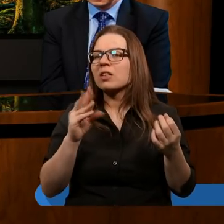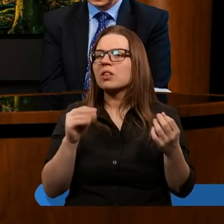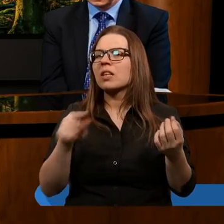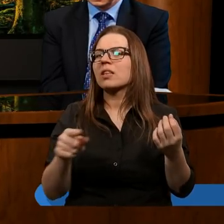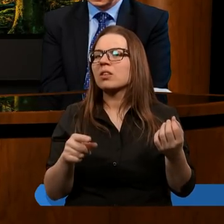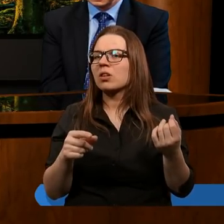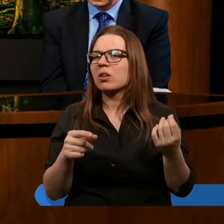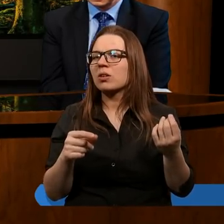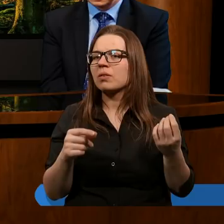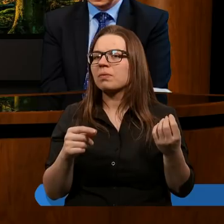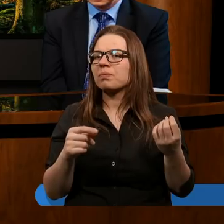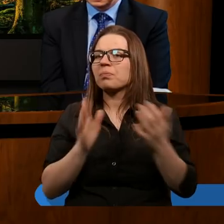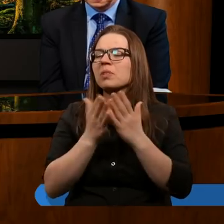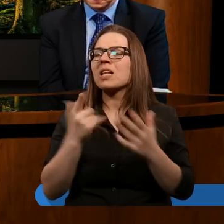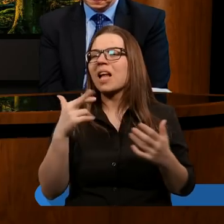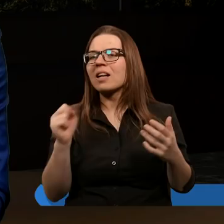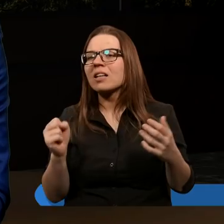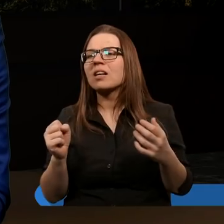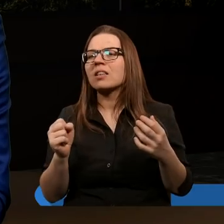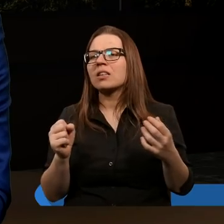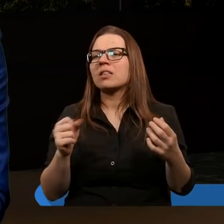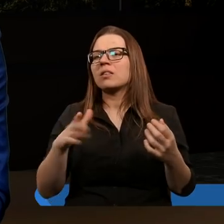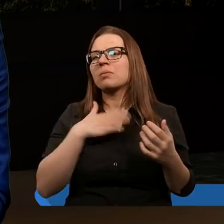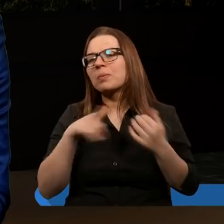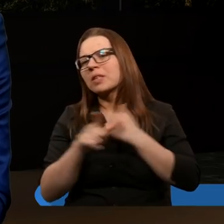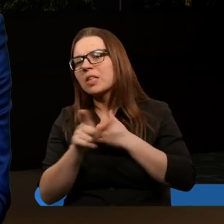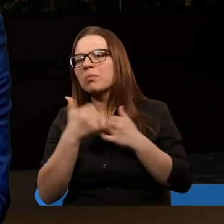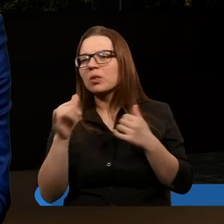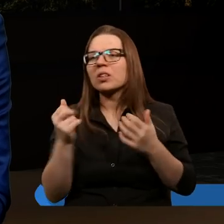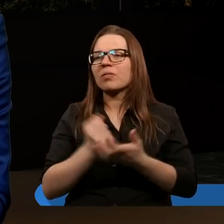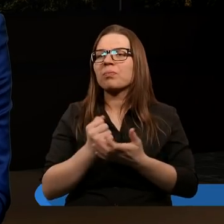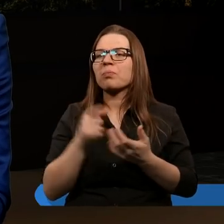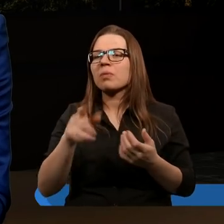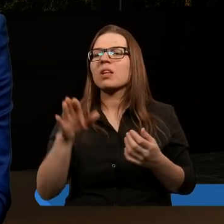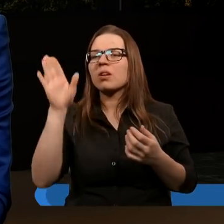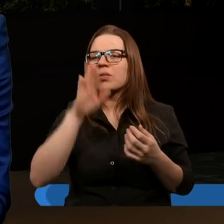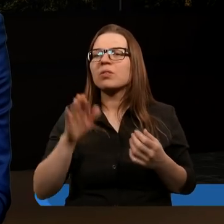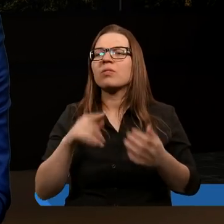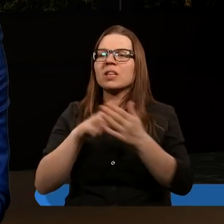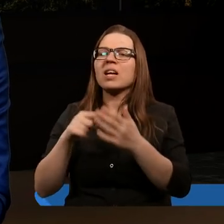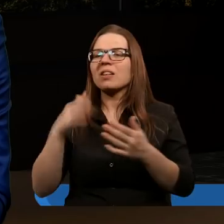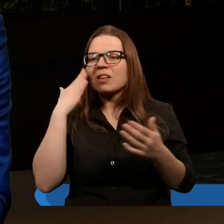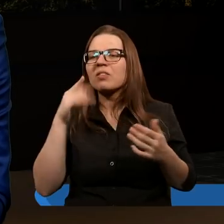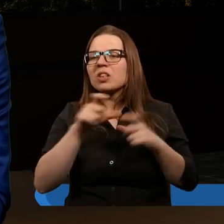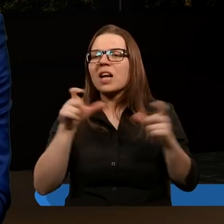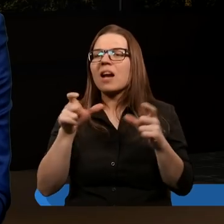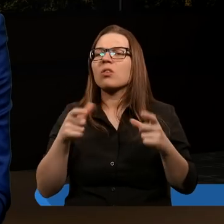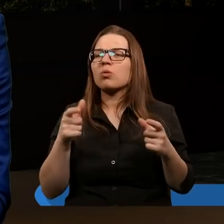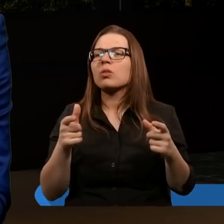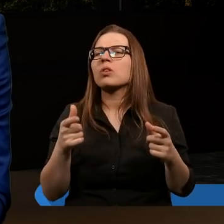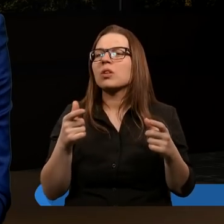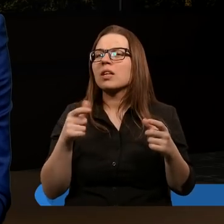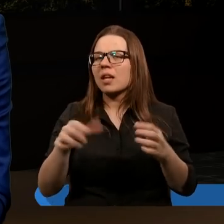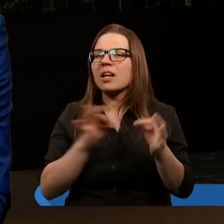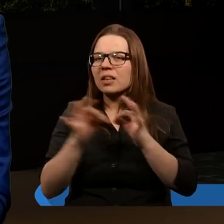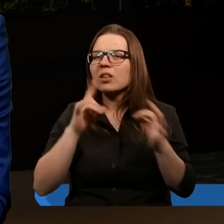Zresztą tak samo jak mam z księdza Daniela, kiedy się pojawia liczba siedem albo siedemdziesiąt, to się odnosi do tego, że Pan Bóg wyznaczył te okresy czasu i On jest